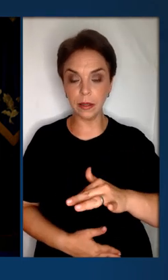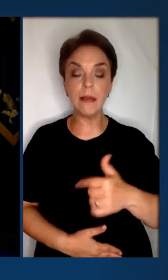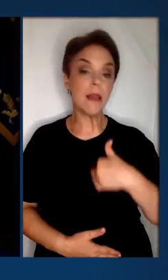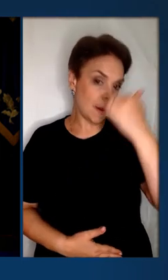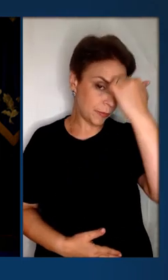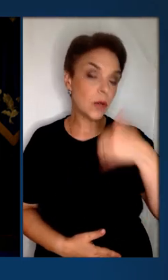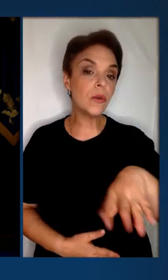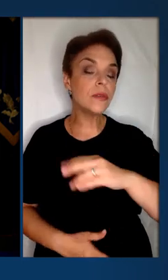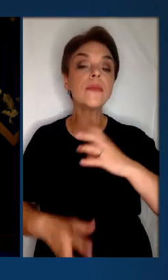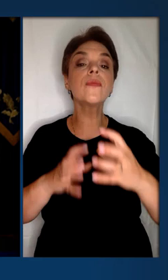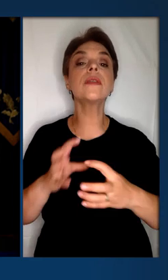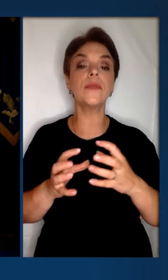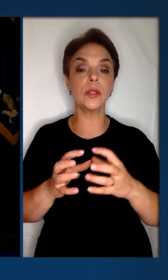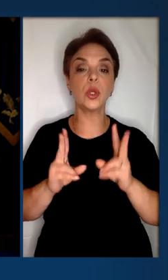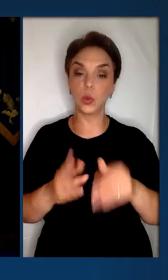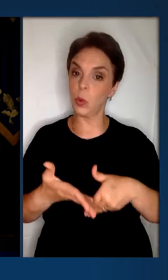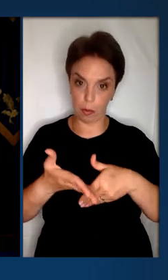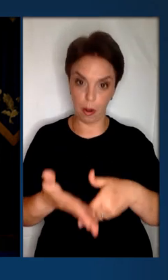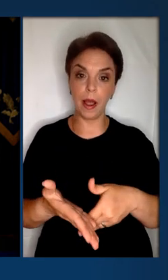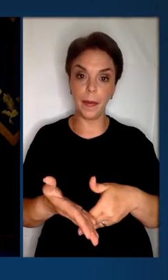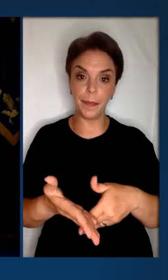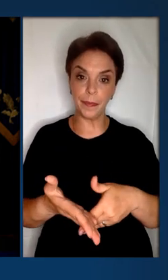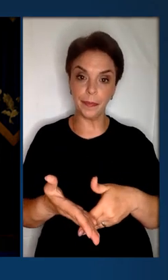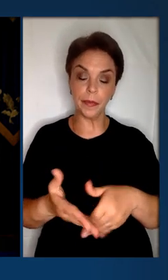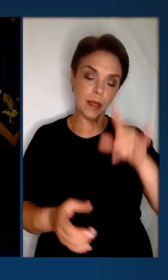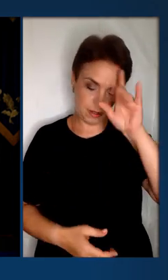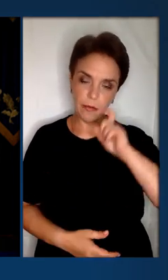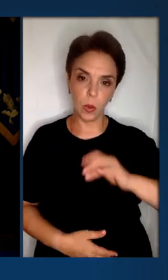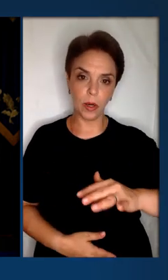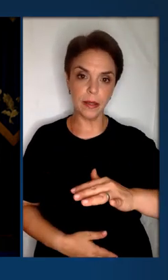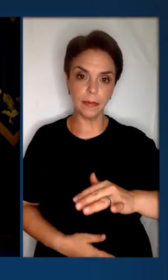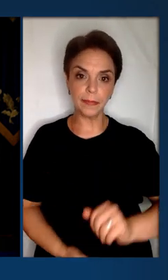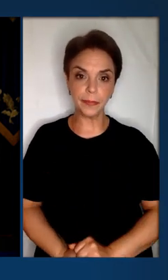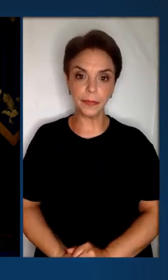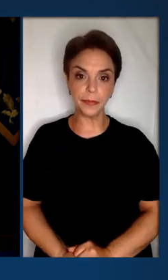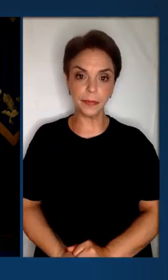України. Я дякую всім світі, хто допомагає. Слава Україні!